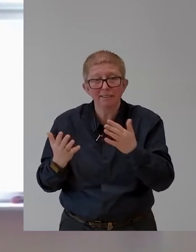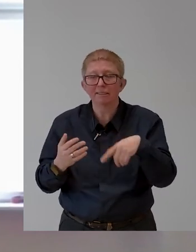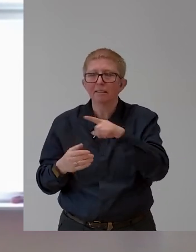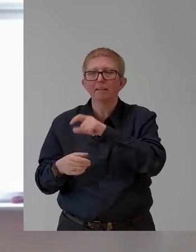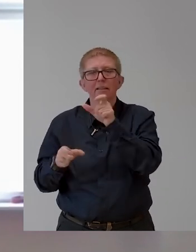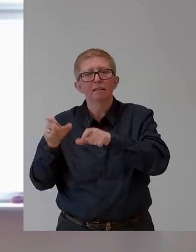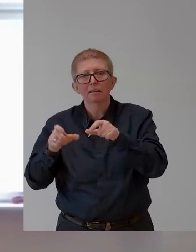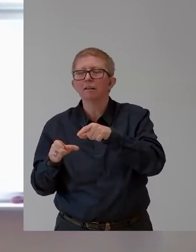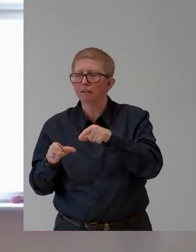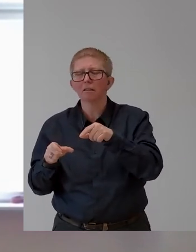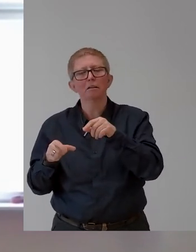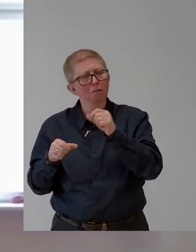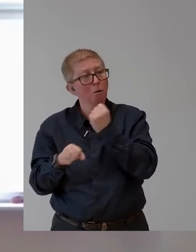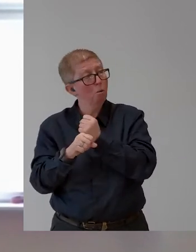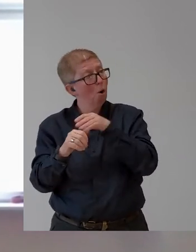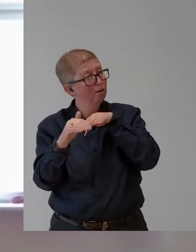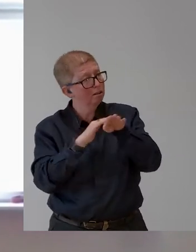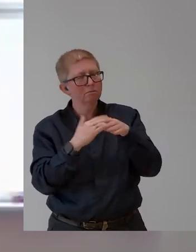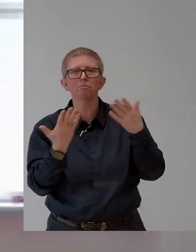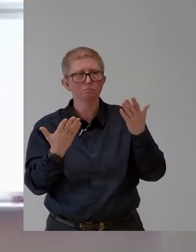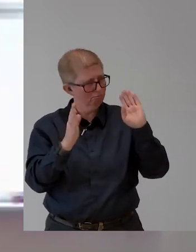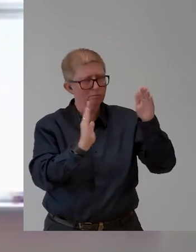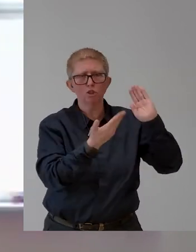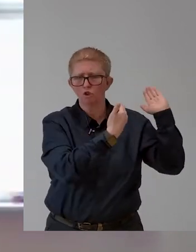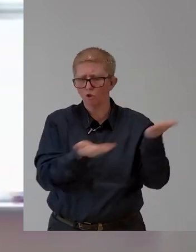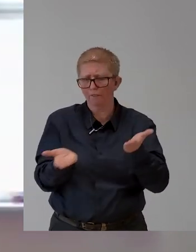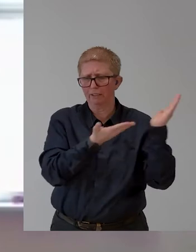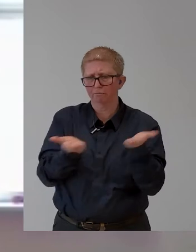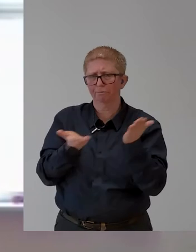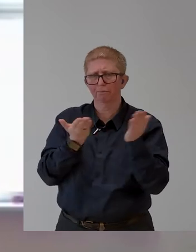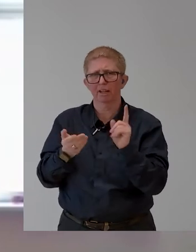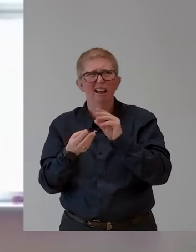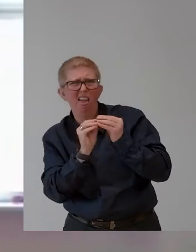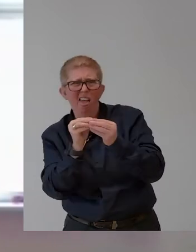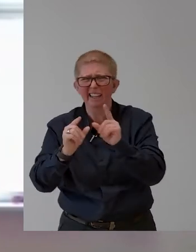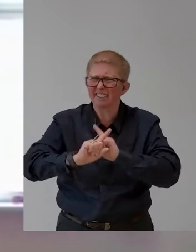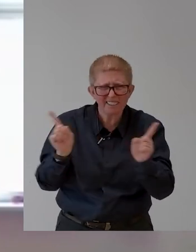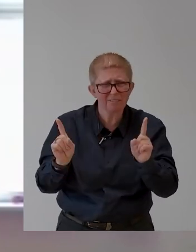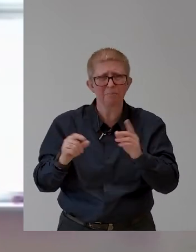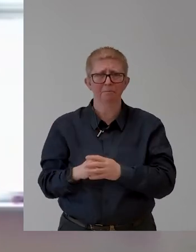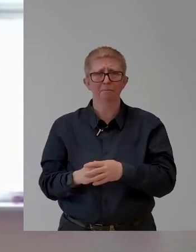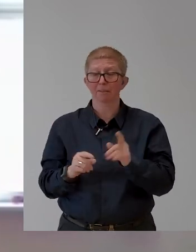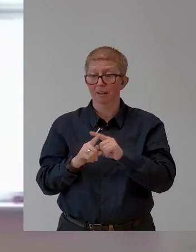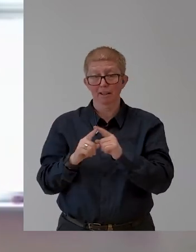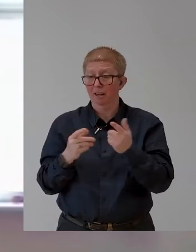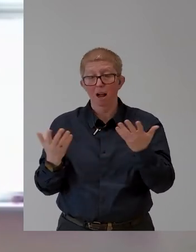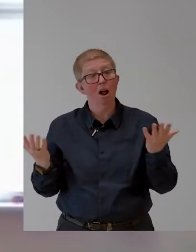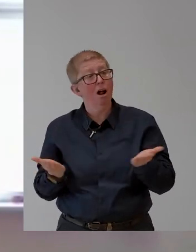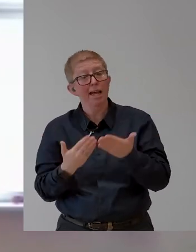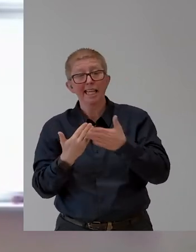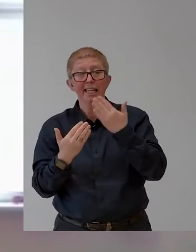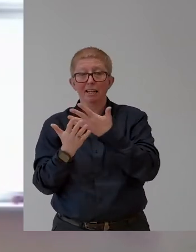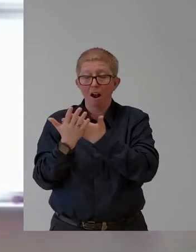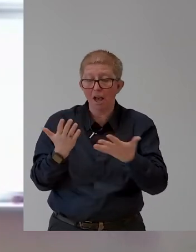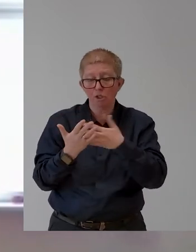zu kommen. Das ist oft auch eine Frage der Sprache. Gibt es leichte Sprache? Ist die Barrierefreiheit auch in Bezug auf die Informationsgewinnung